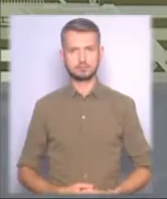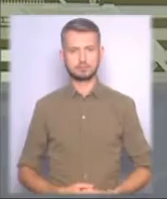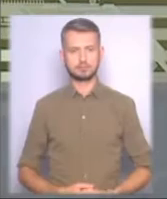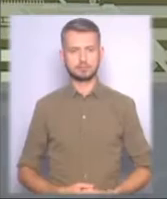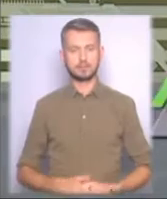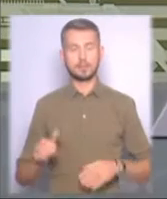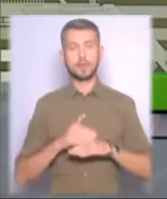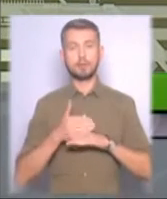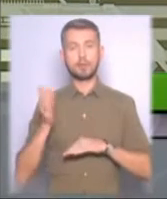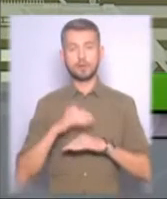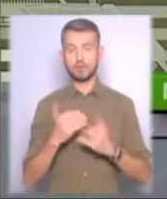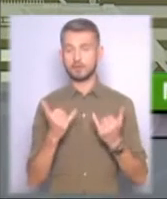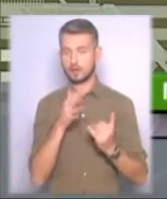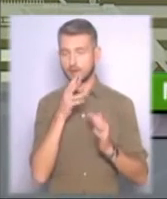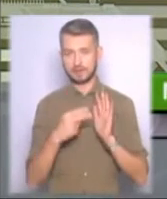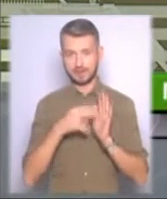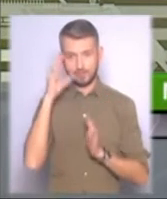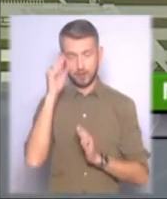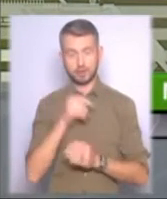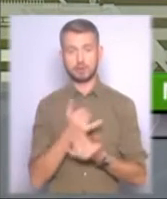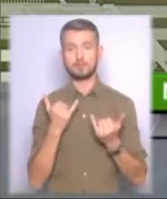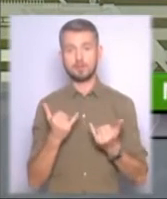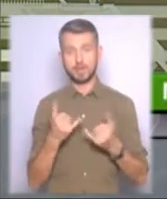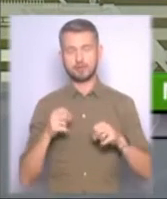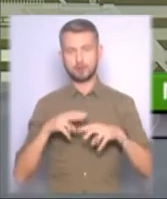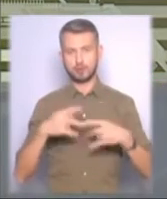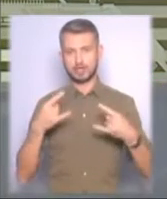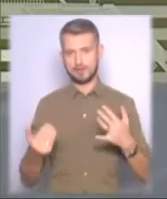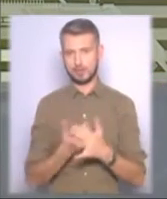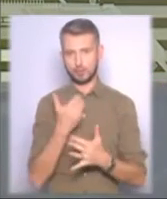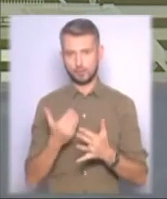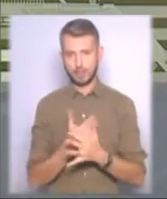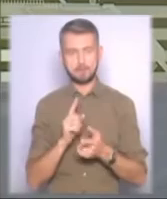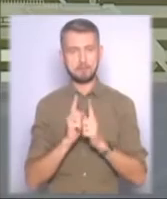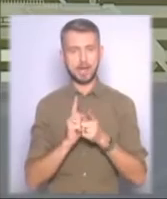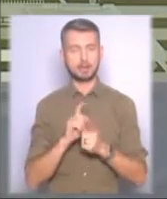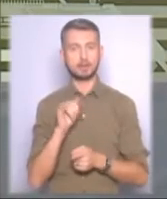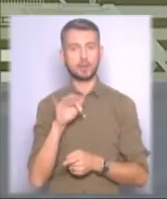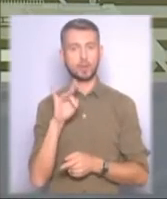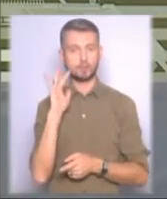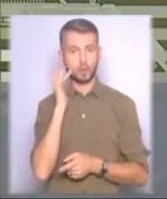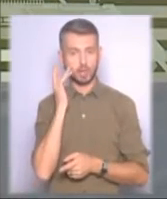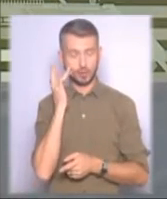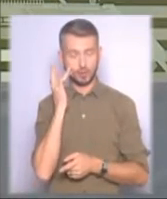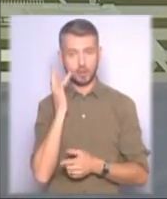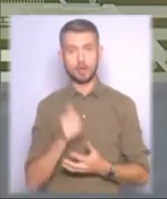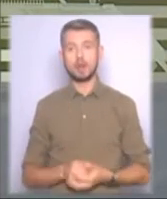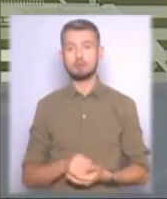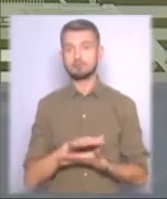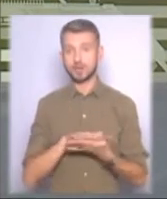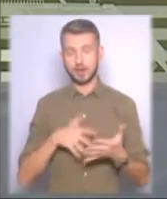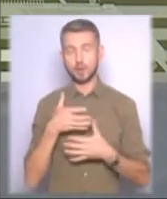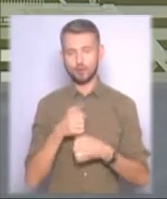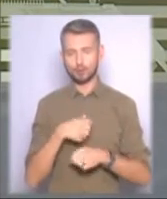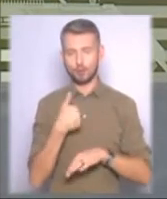Добрий вечір на годиннику 19-та в ефірі Столичні телевізійні новини. У студії для вас працюють Марія Будко та Ігор Бондаренко.